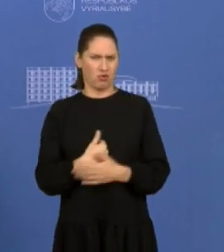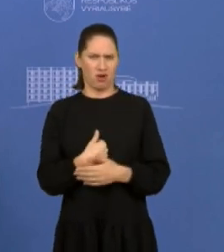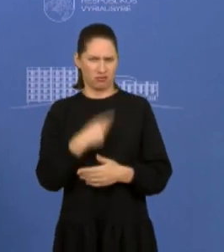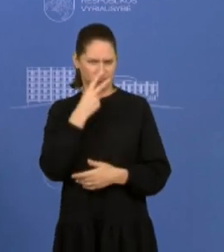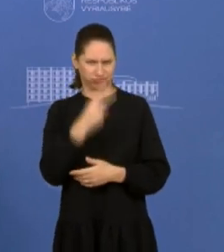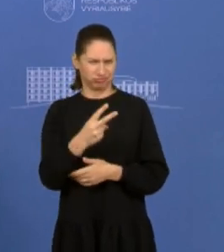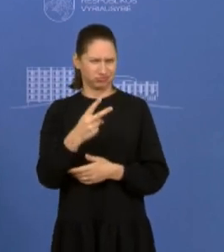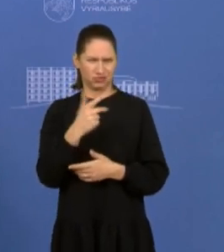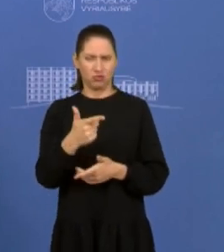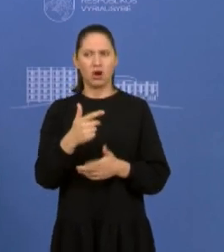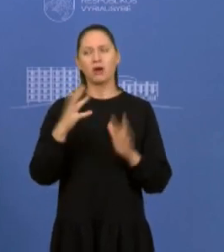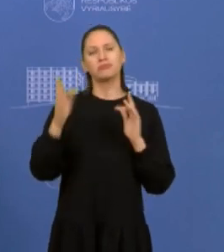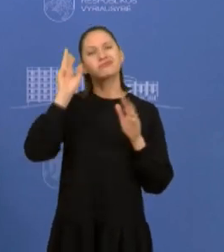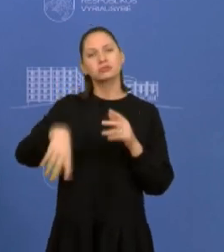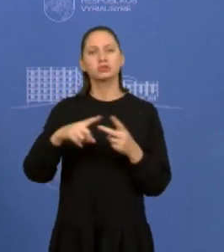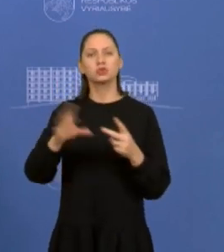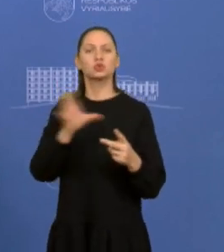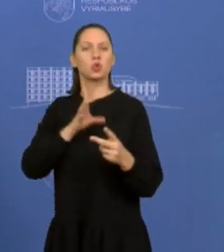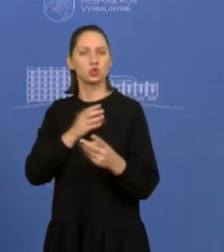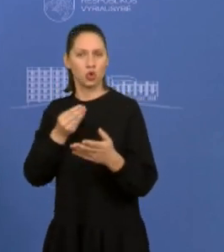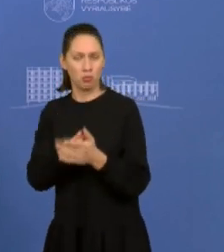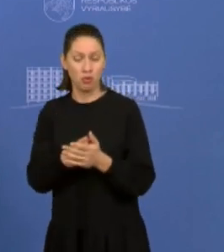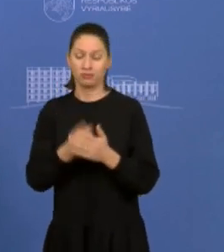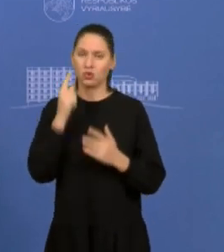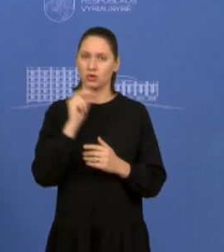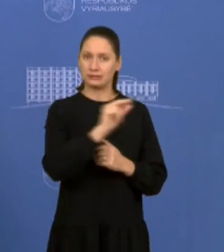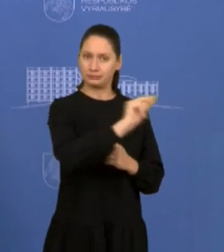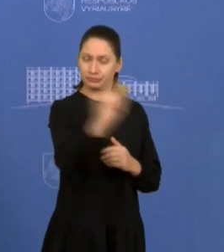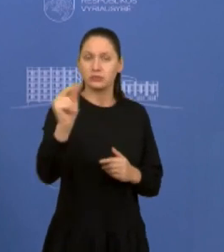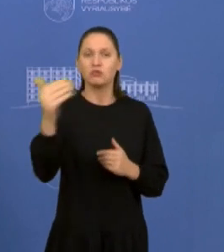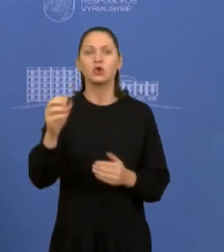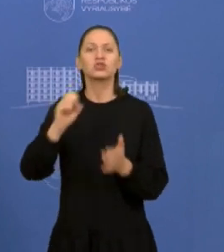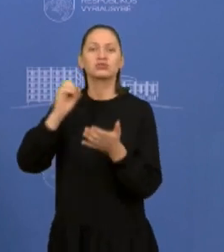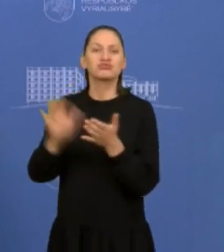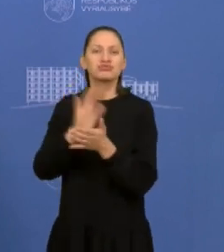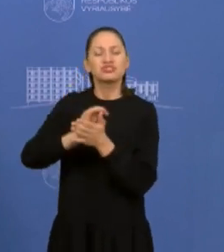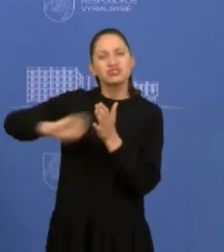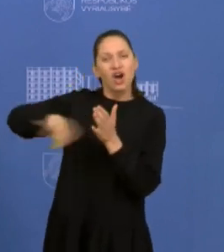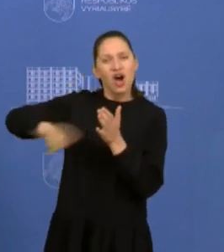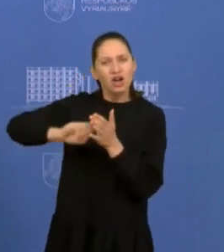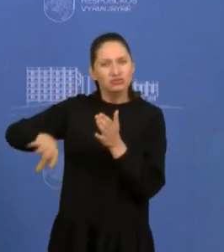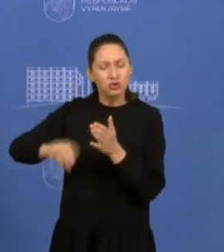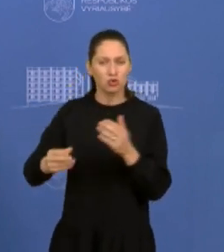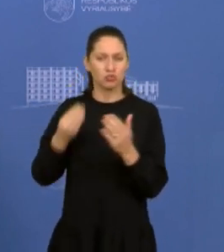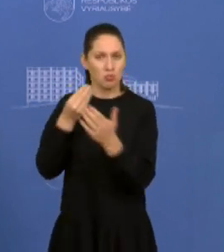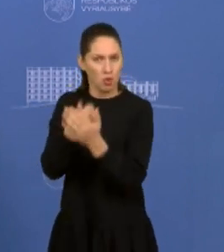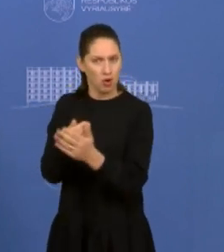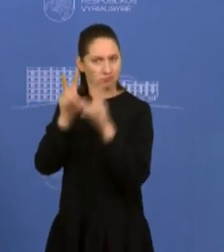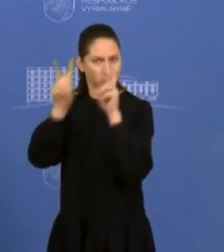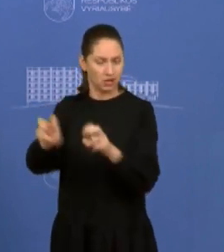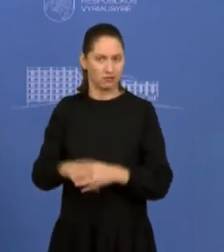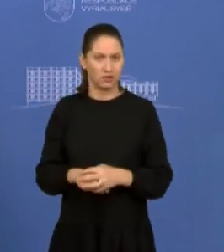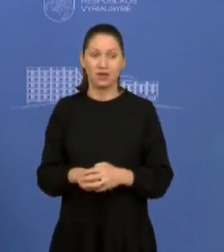traktuoja turto mokestis, tai aš noriu pabrėžti, tai yra taršos mokestis, kurio galima išvengti ir ne tiek vienas automobilis